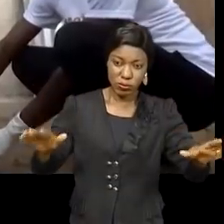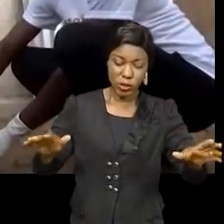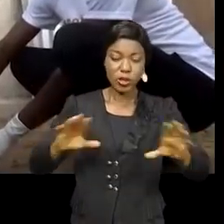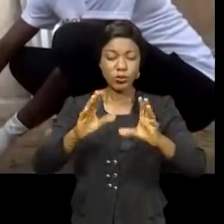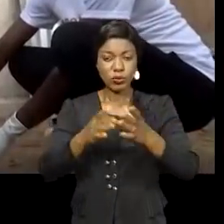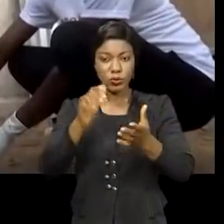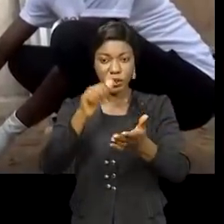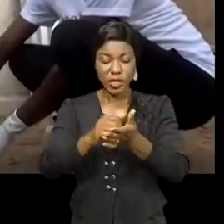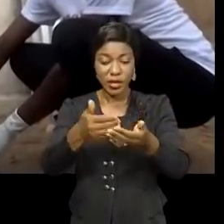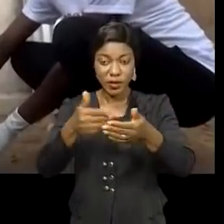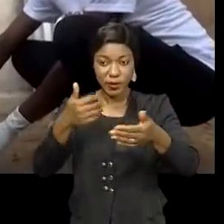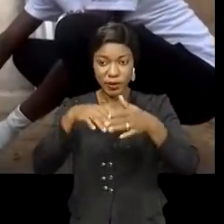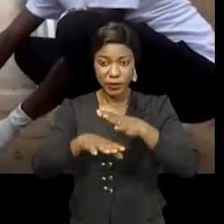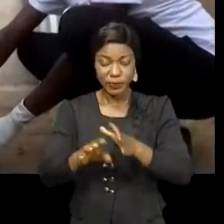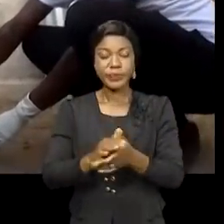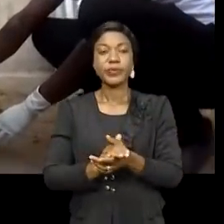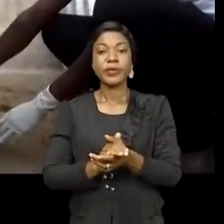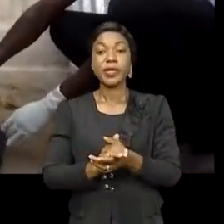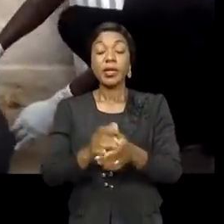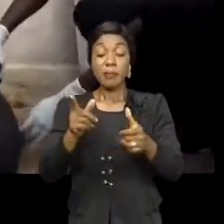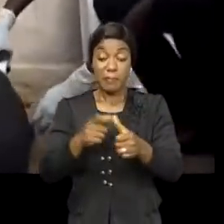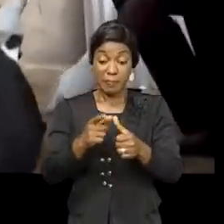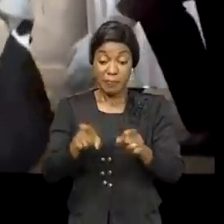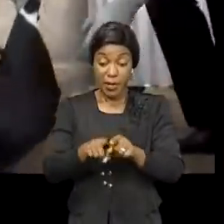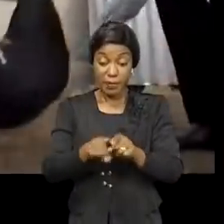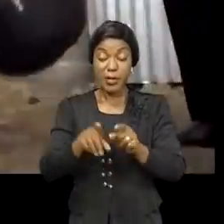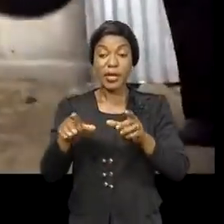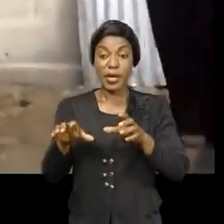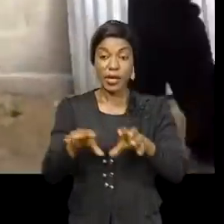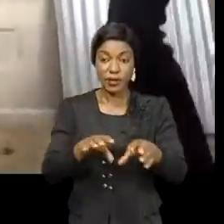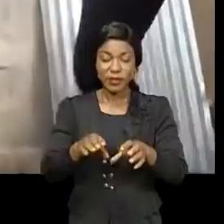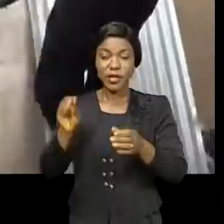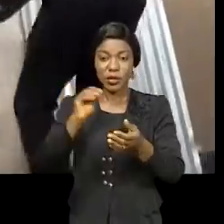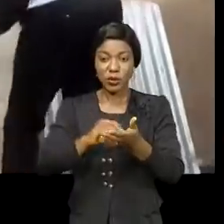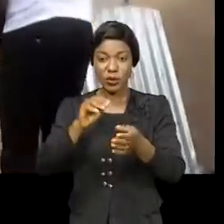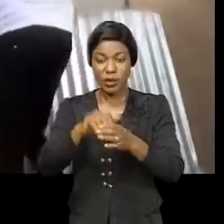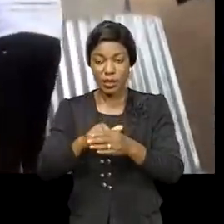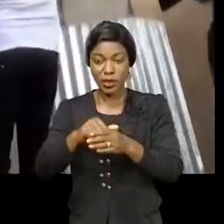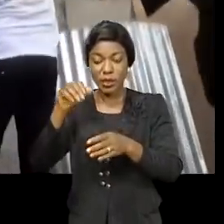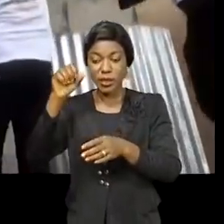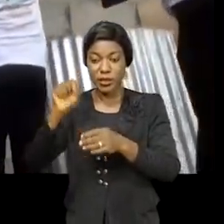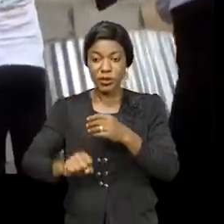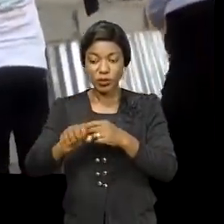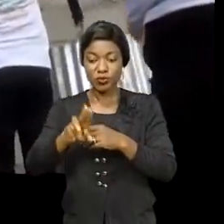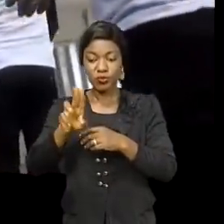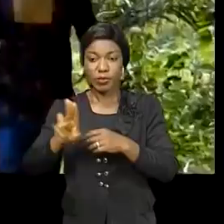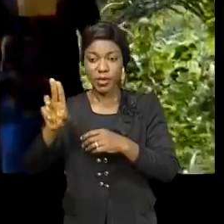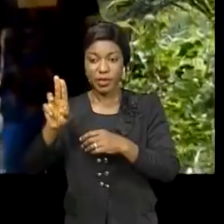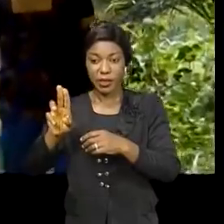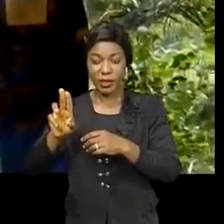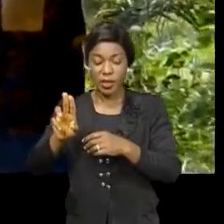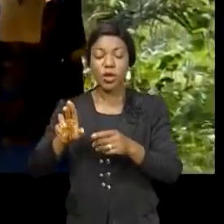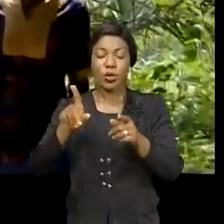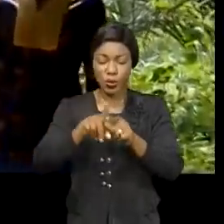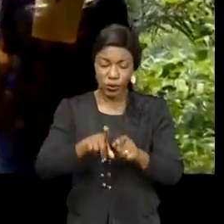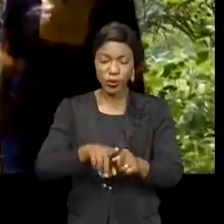avant l'introduction des malgéniteurs. La même activité a été aussi réalisée dans la province du sud-Obangui, plus particulièrement à Libengue,